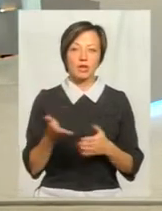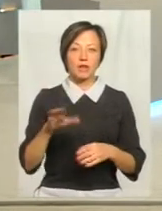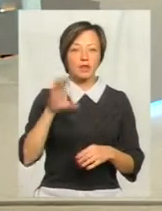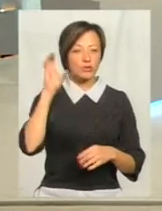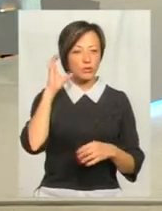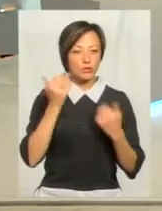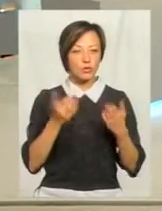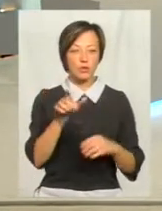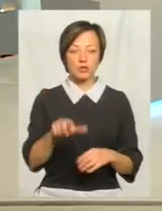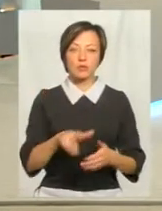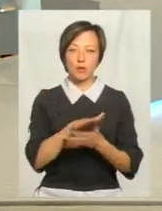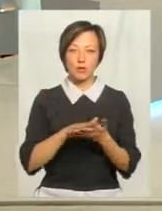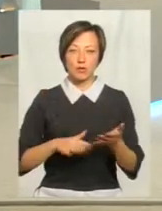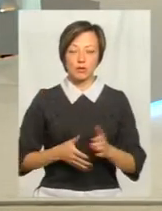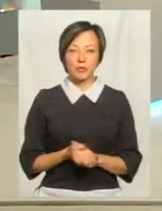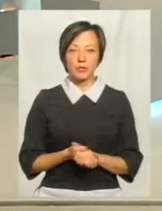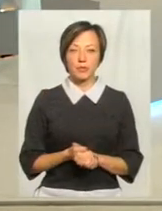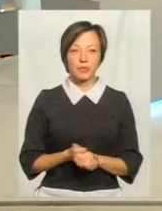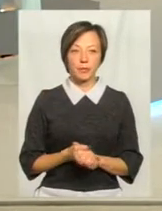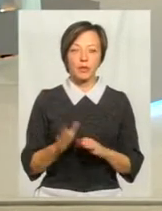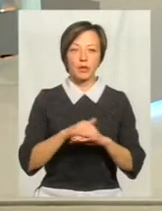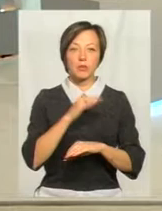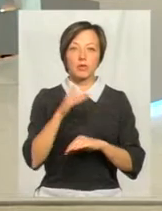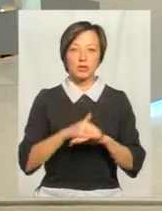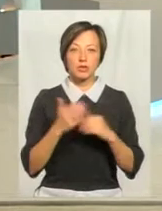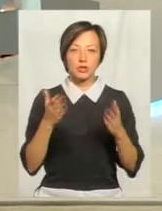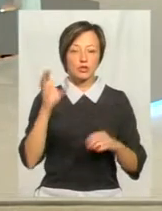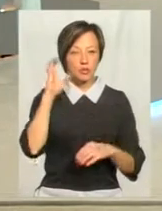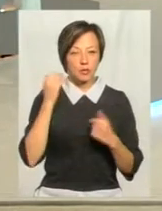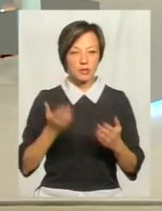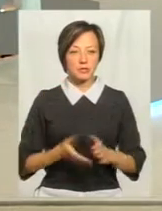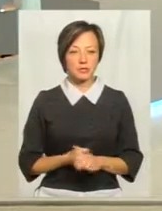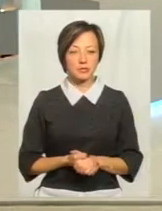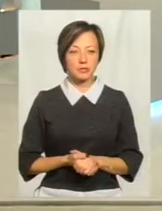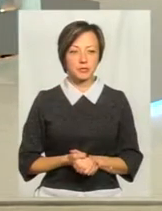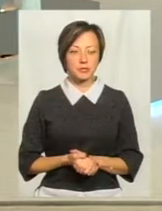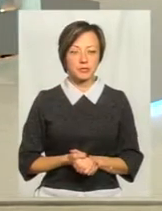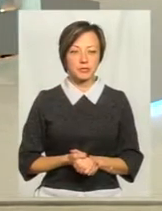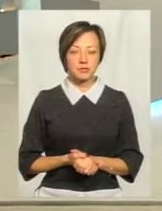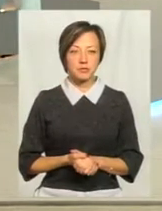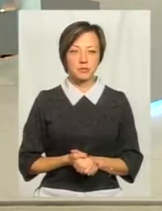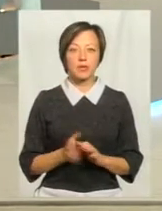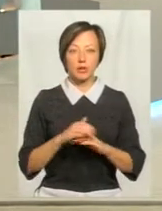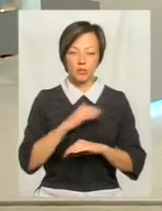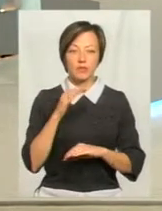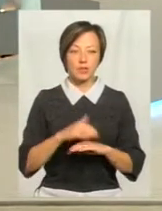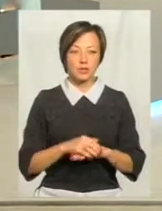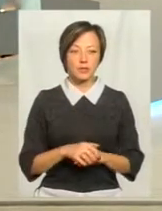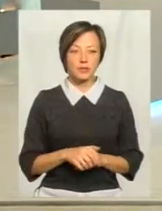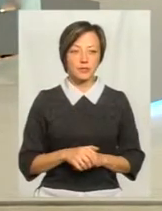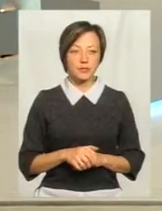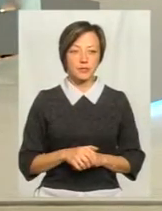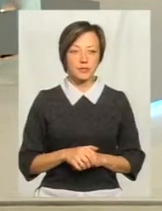послухаємо глядача і продовжимо. Добрий вечір, алло. Добрий вечір. Слухаю вас.